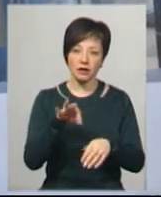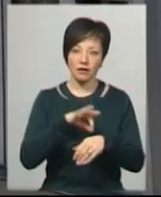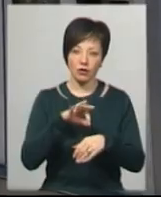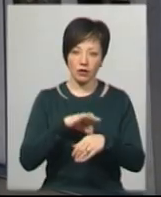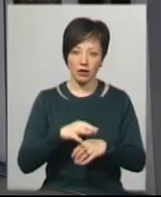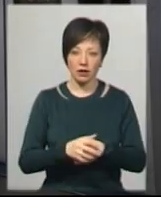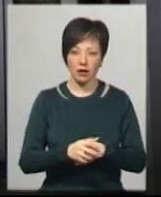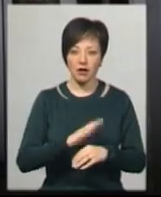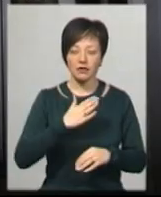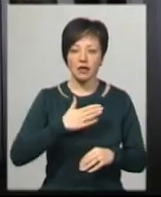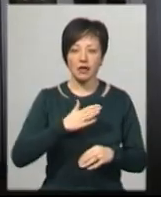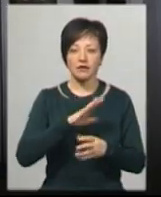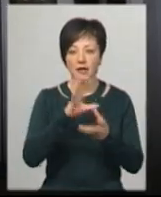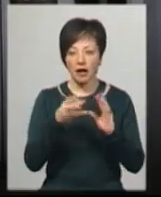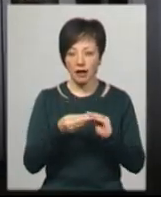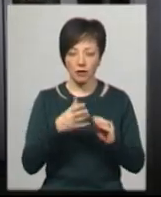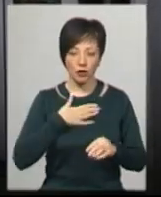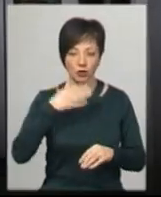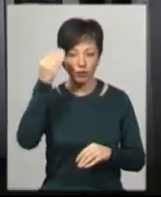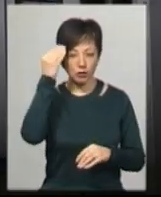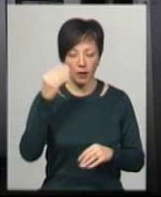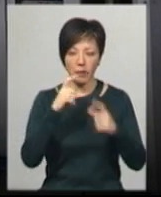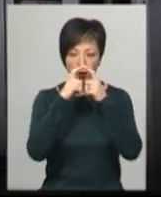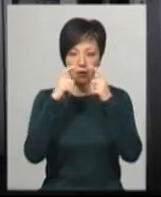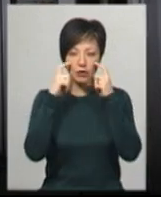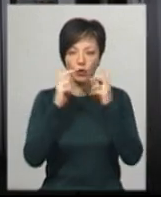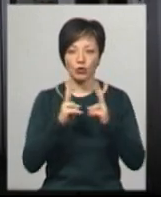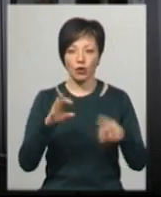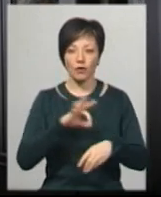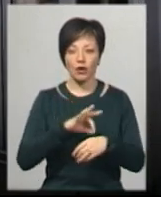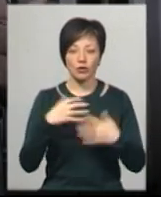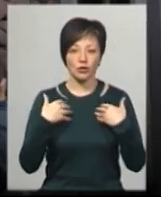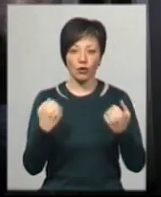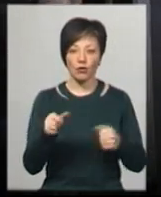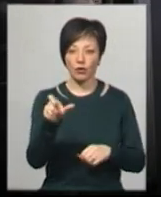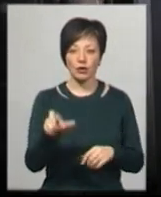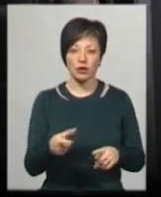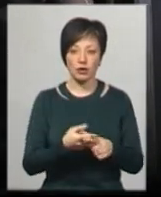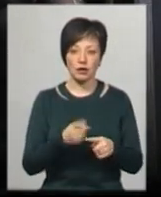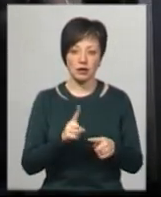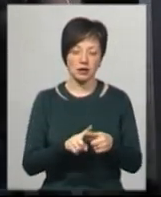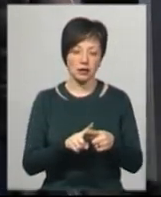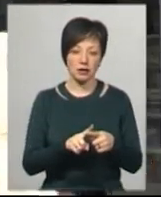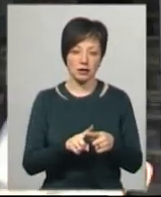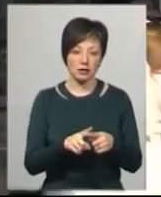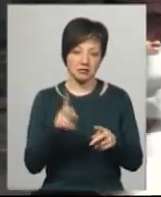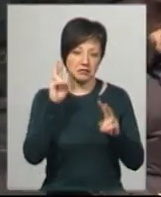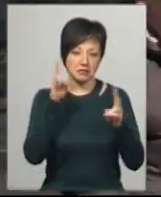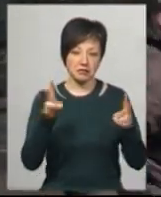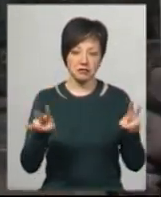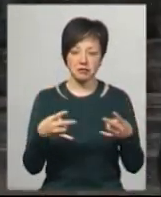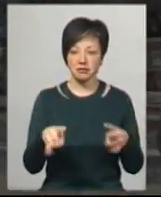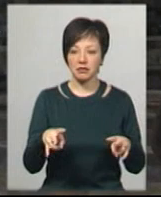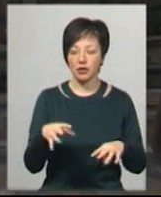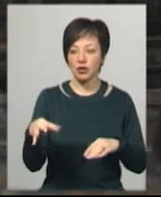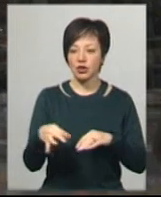на мене, маску повинен одягати той, хто вже хворий, а для здорової людини не сказав би, що вона потрібна. Як жінкою